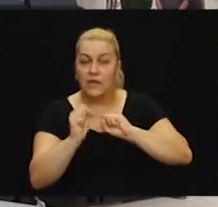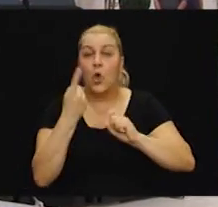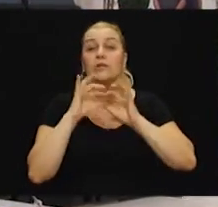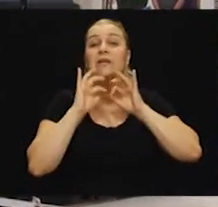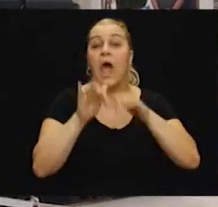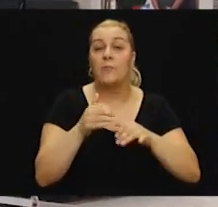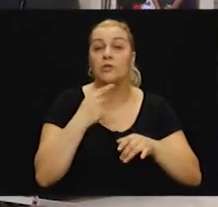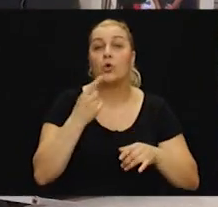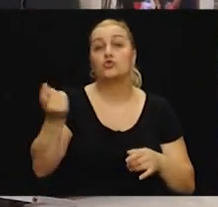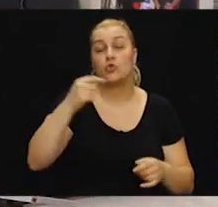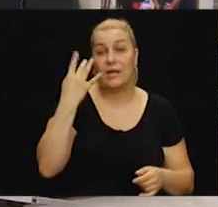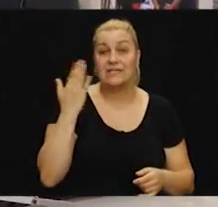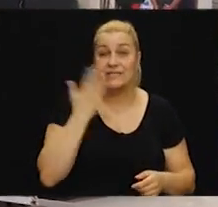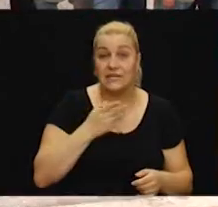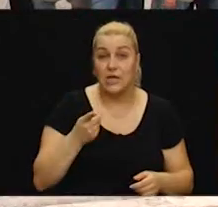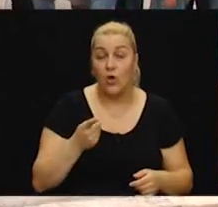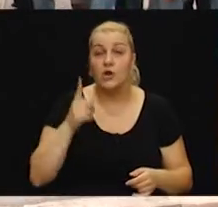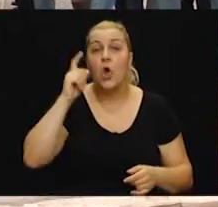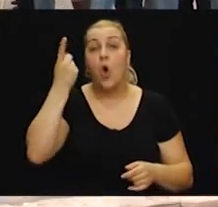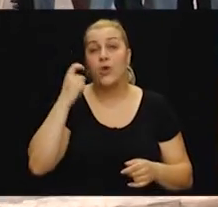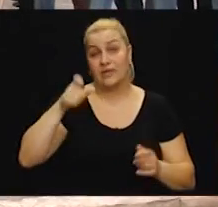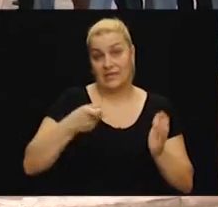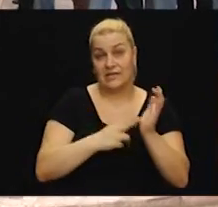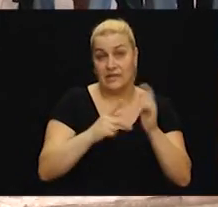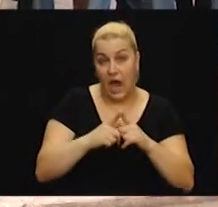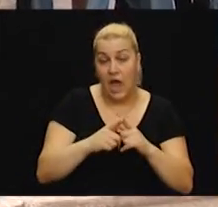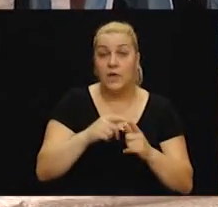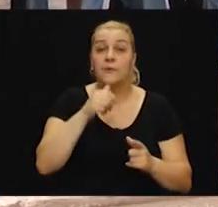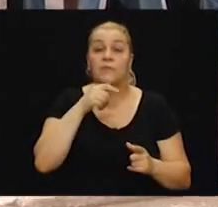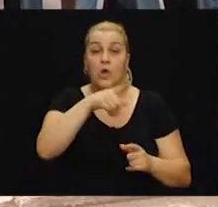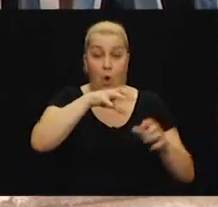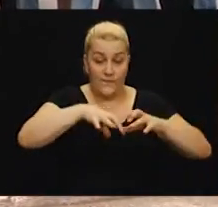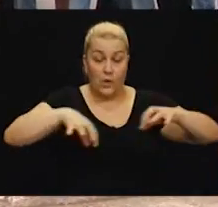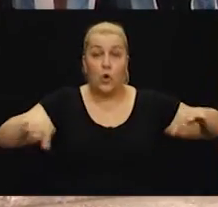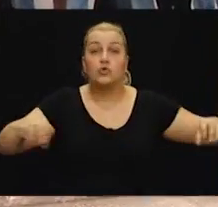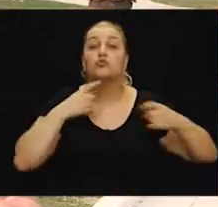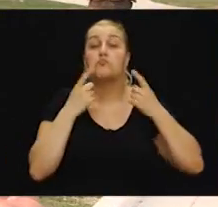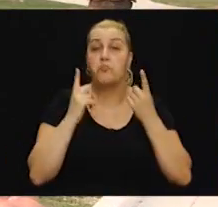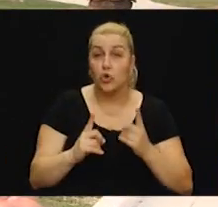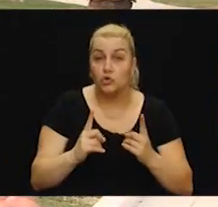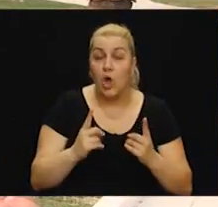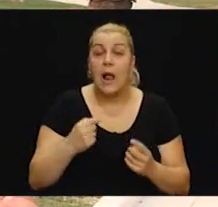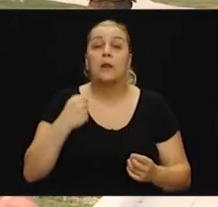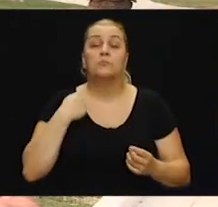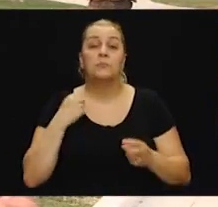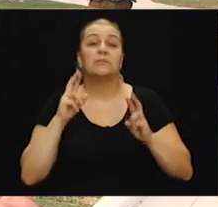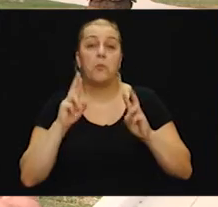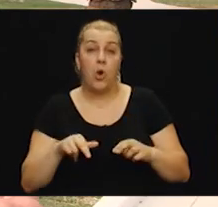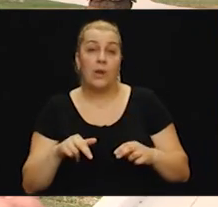su uglavnom išli iz Hrcegovine, od jedna, i ti garnezovni koji su još postojali, mi smo mogli